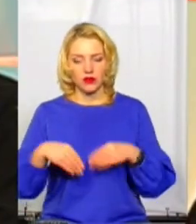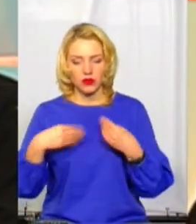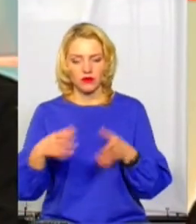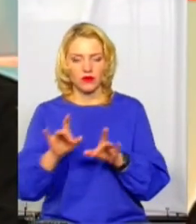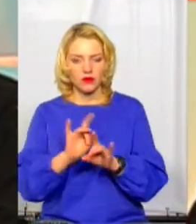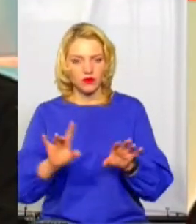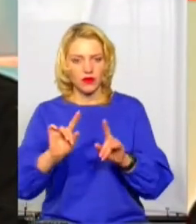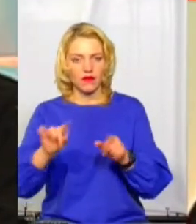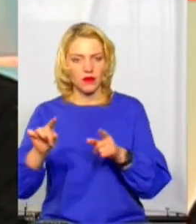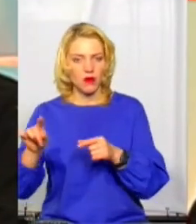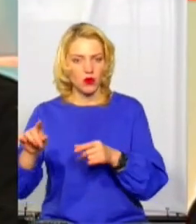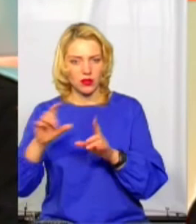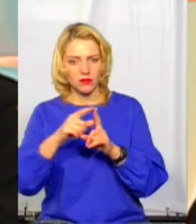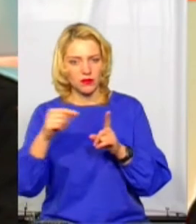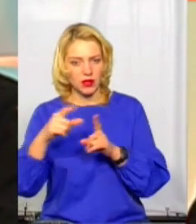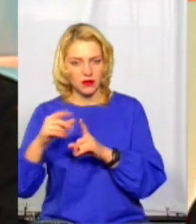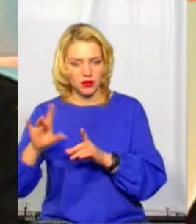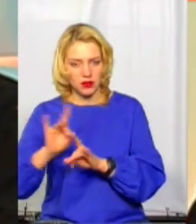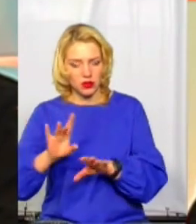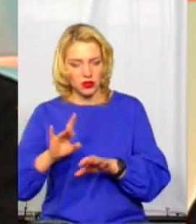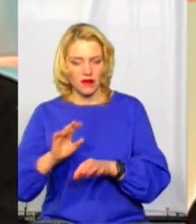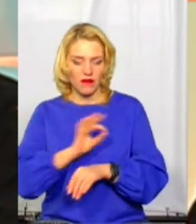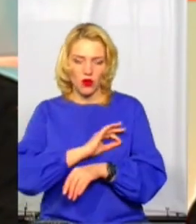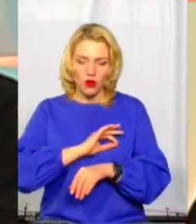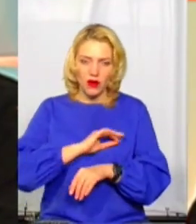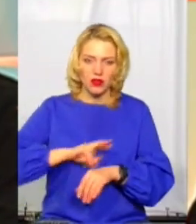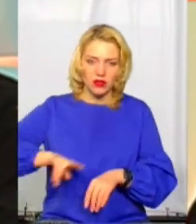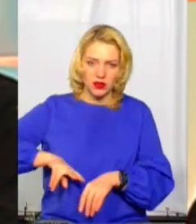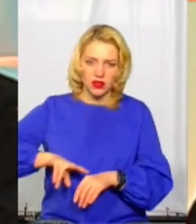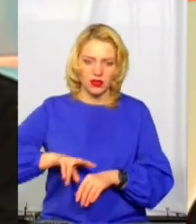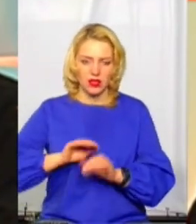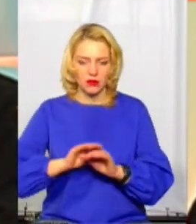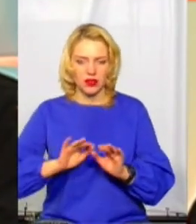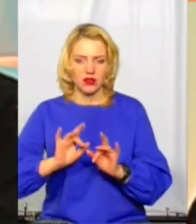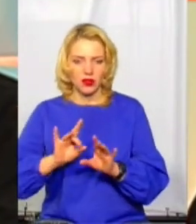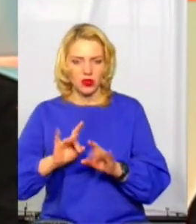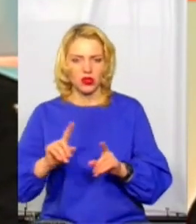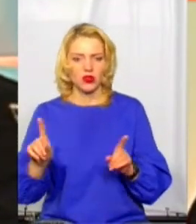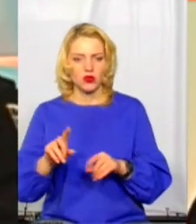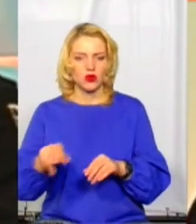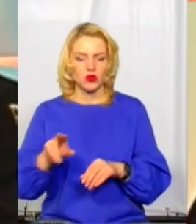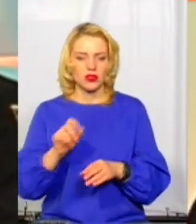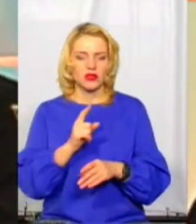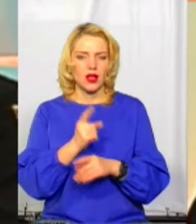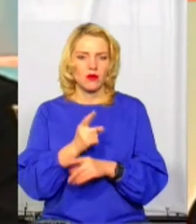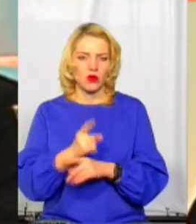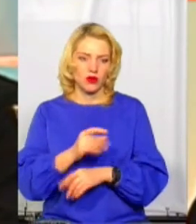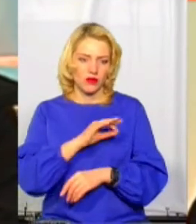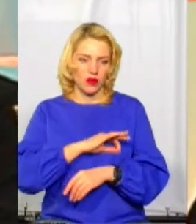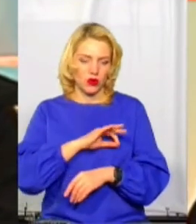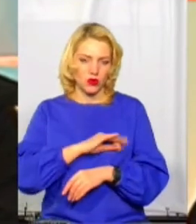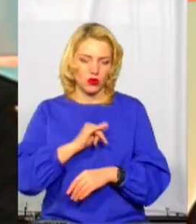відповідним вихователям, ну, і директорам закладів доноситься вимоги щодо заборони їх використання в